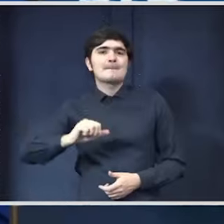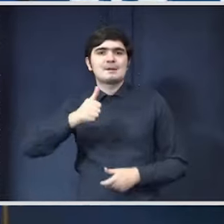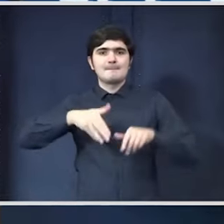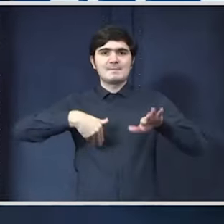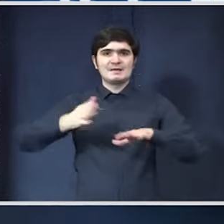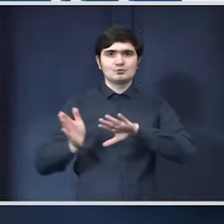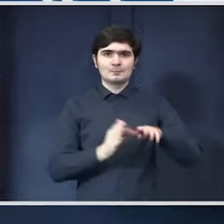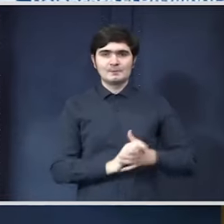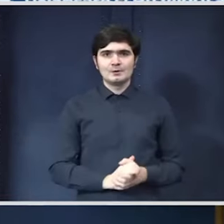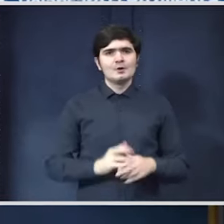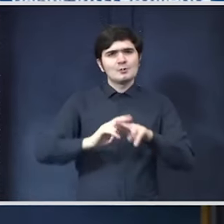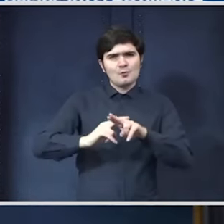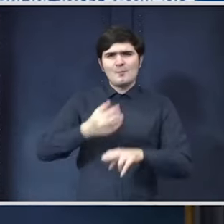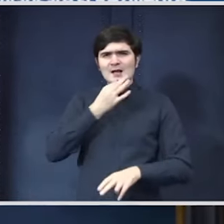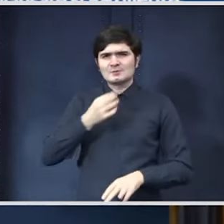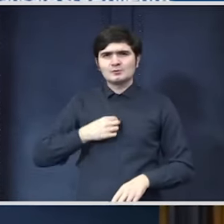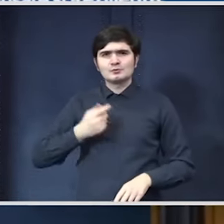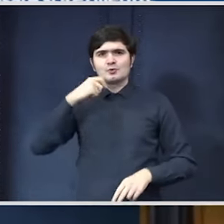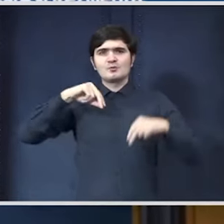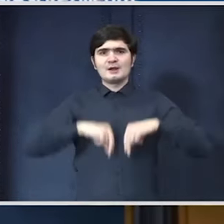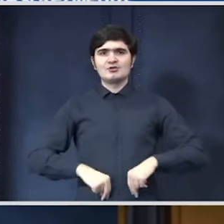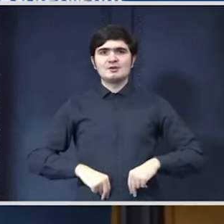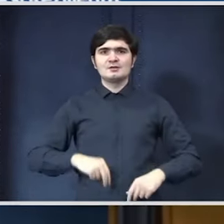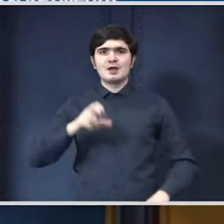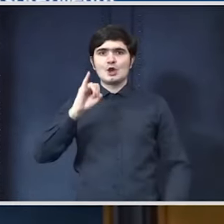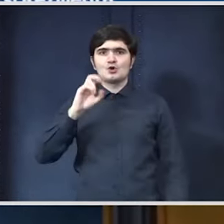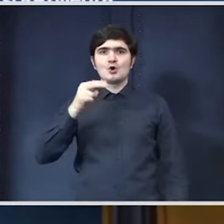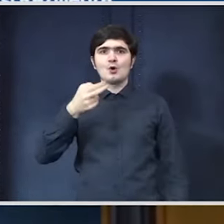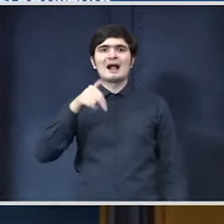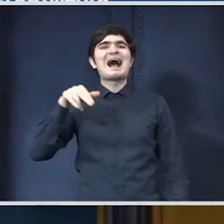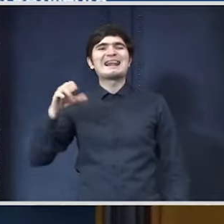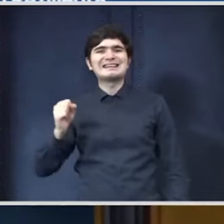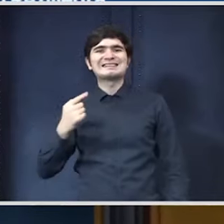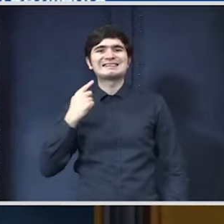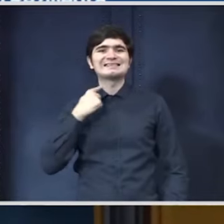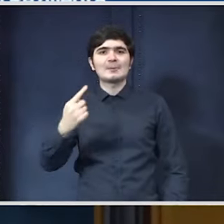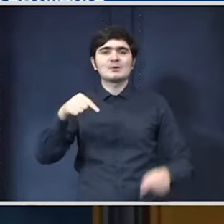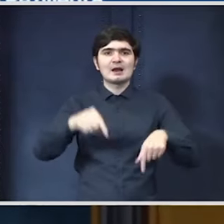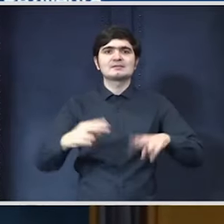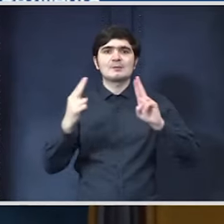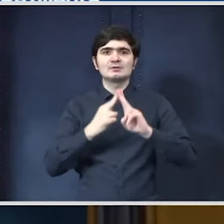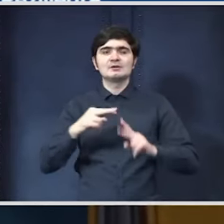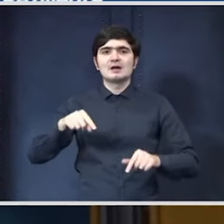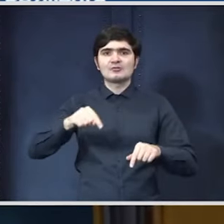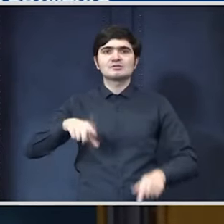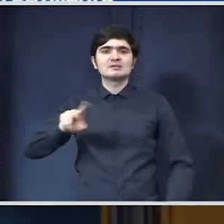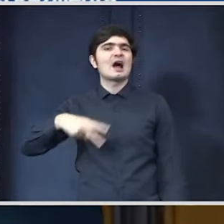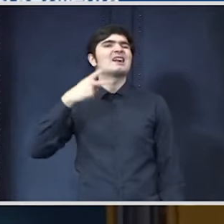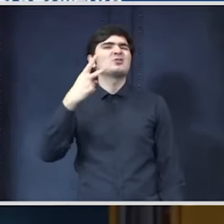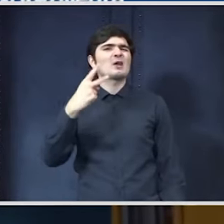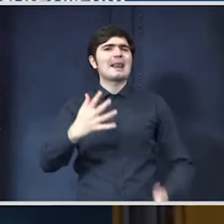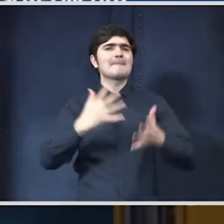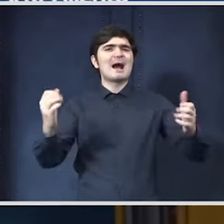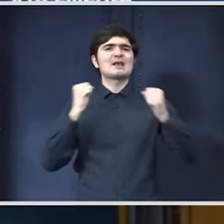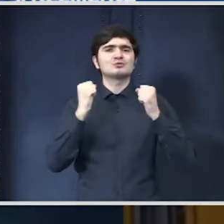Cum ne-a spus domnul președintei Iohannis, la întâinea pe care am avut o săptămână asta, este al doilea mare succes